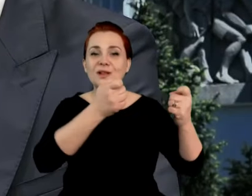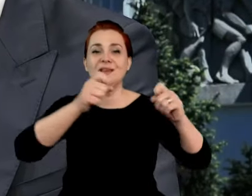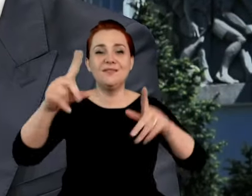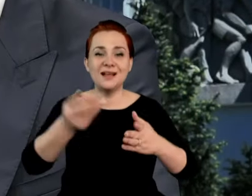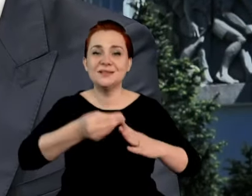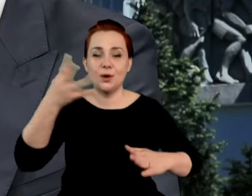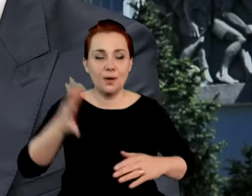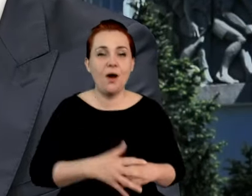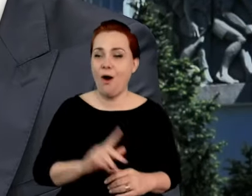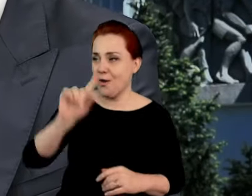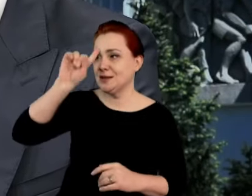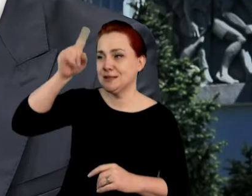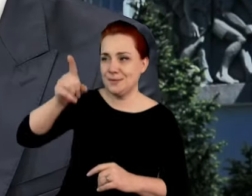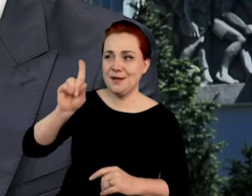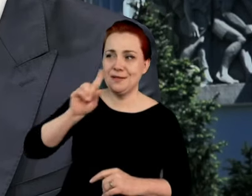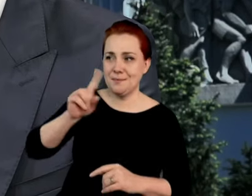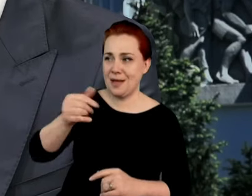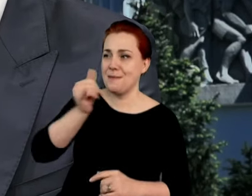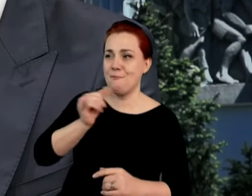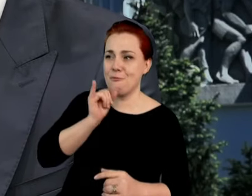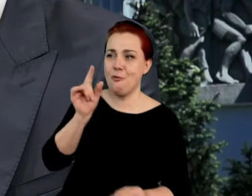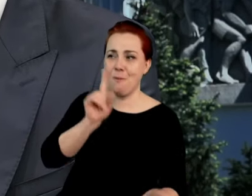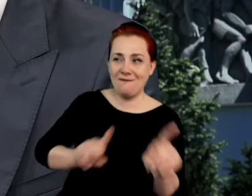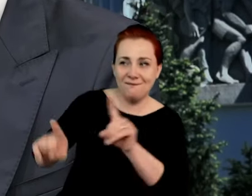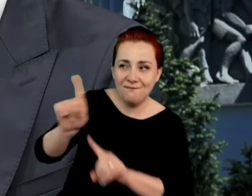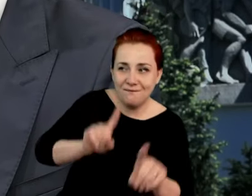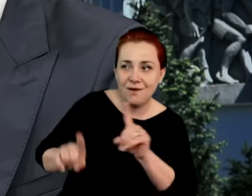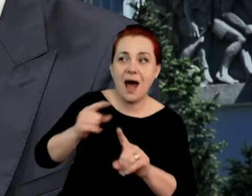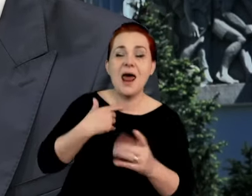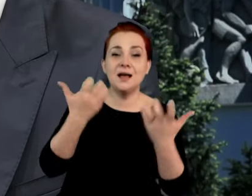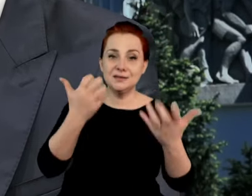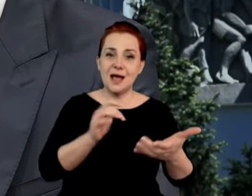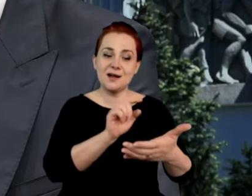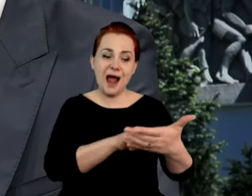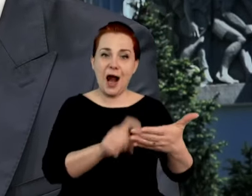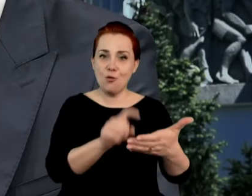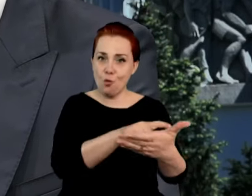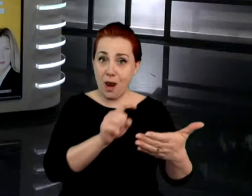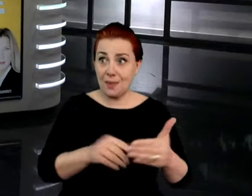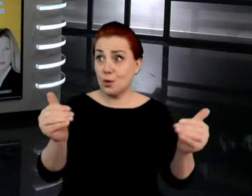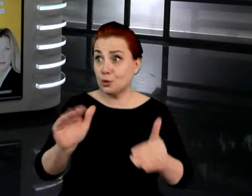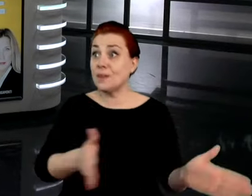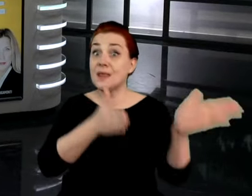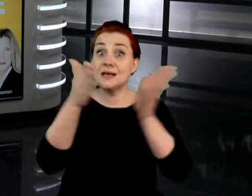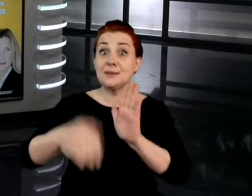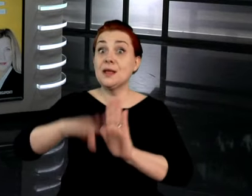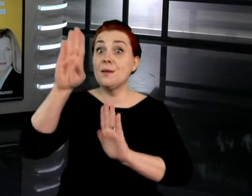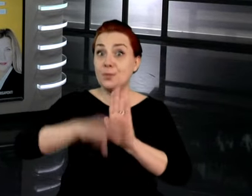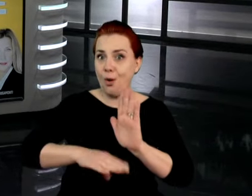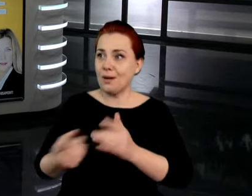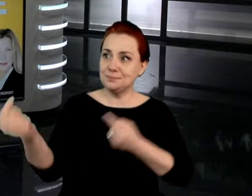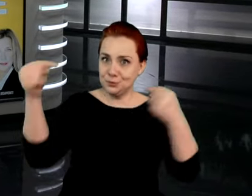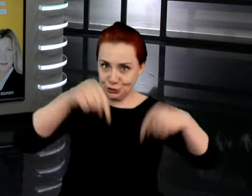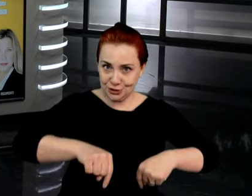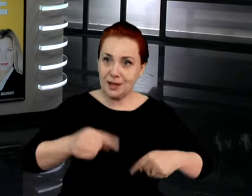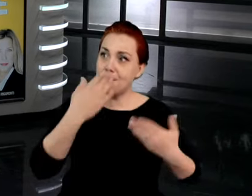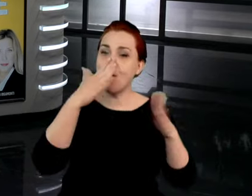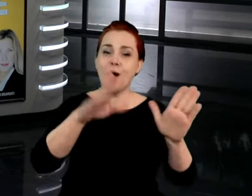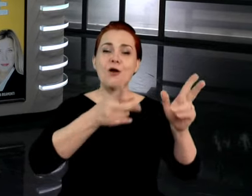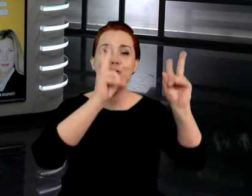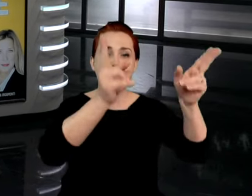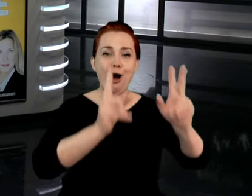retorycznie próbuje to zrobić. Natomiast chciałbym, żebyśmy usiedli z kalkulatorem. Możemy się mówić, że w następnym programie, jak do pana przyjdę, pokażę panu konkretne przykłady